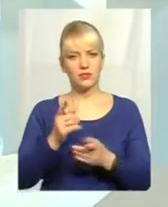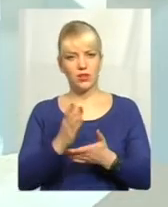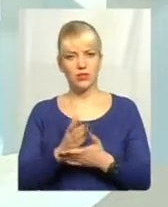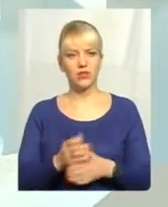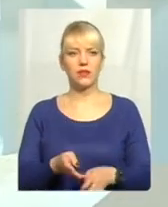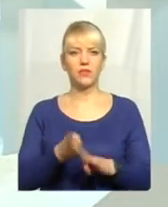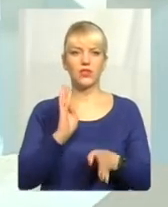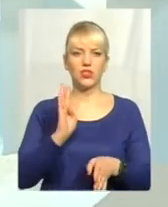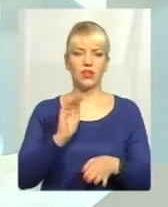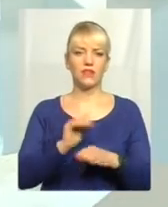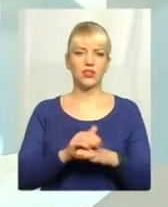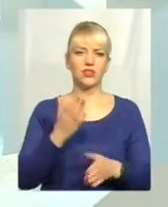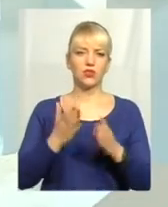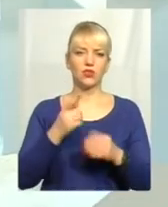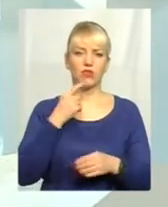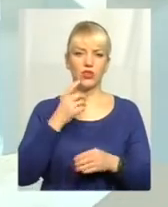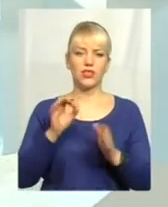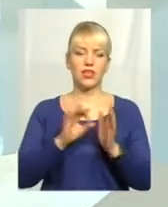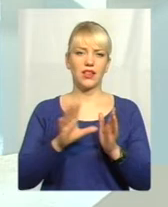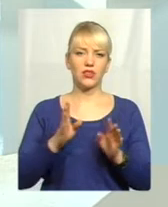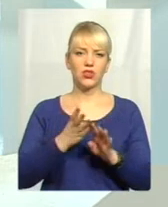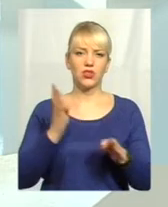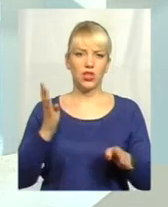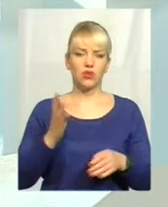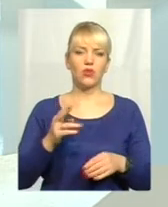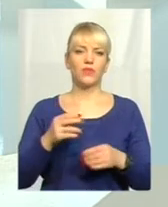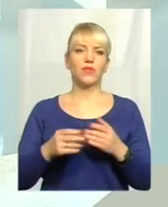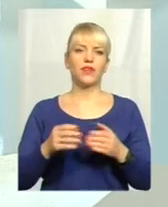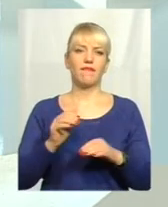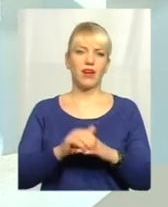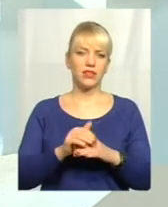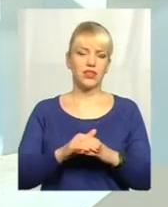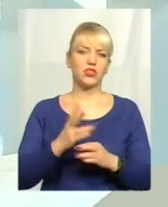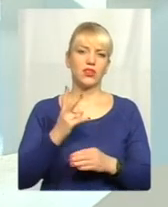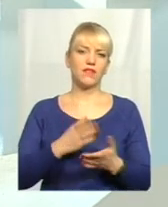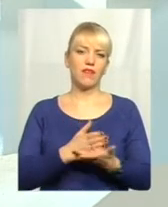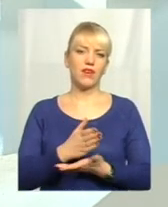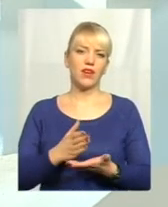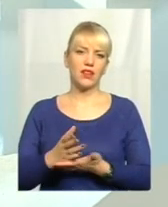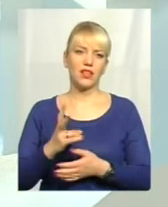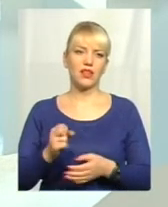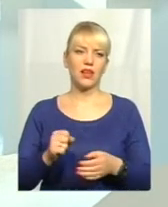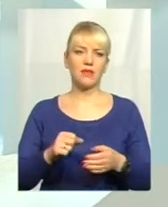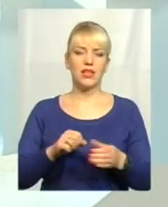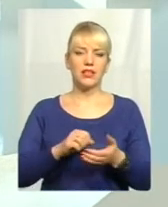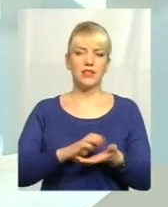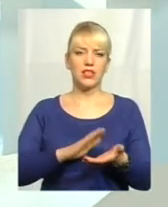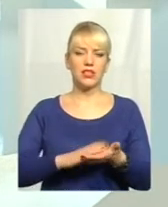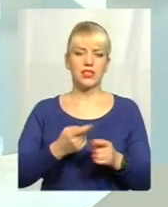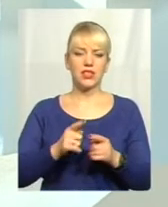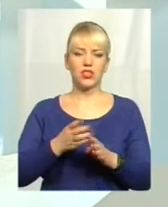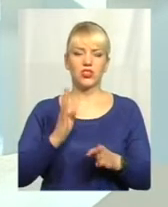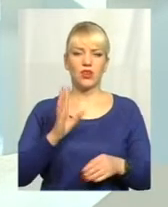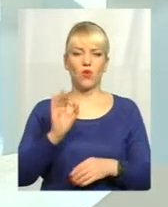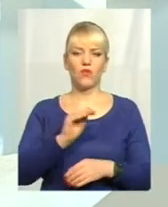Ні, черга, фактично, якщо ми говоримо за електронну чергу, то, як ми бачимо, фактично, тут є два варіанти на постанови цієї черги. Це через офіційний